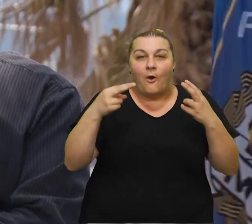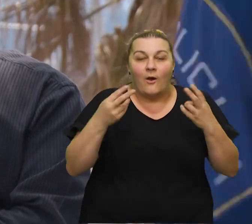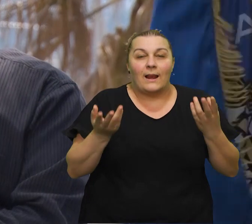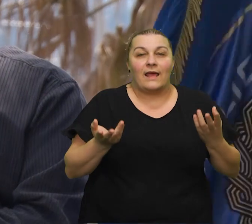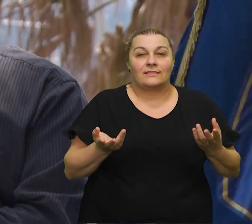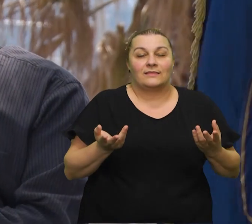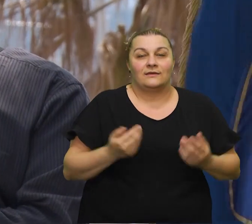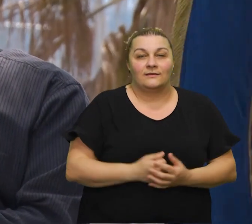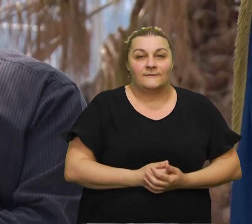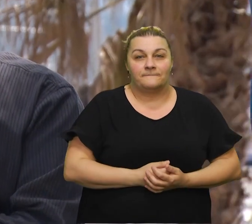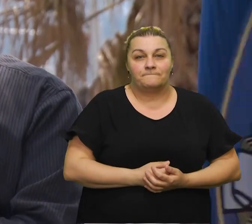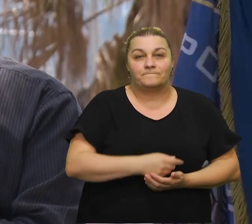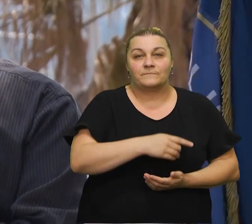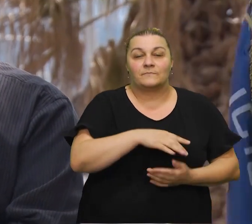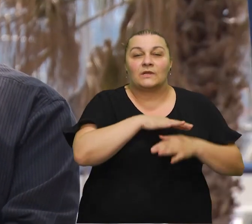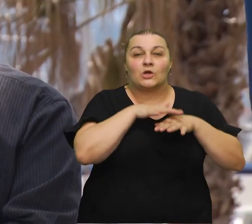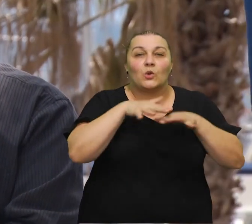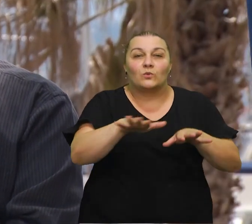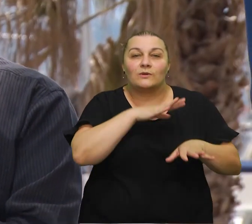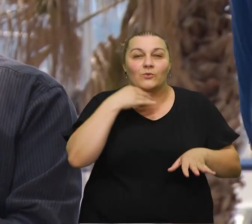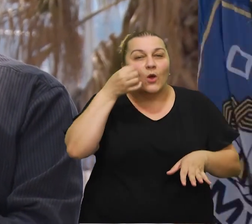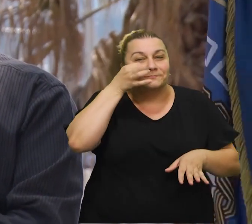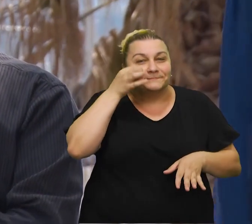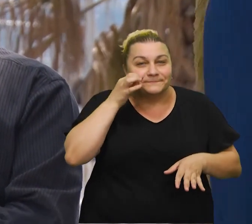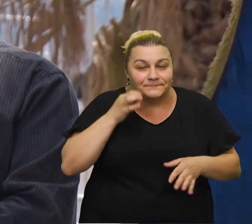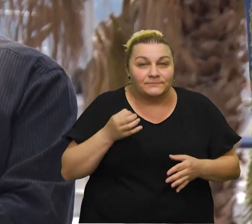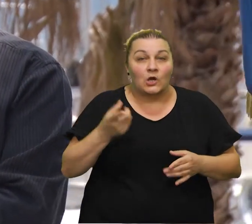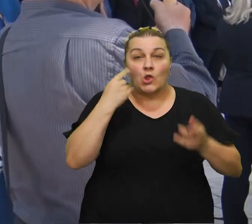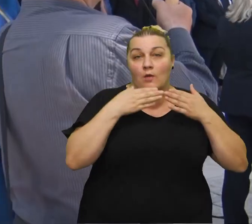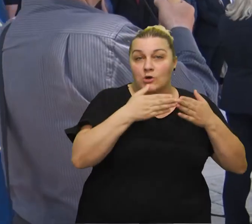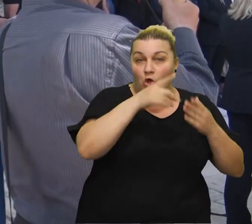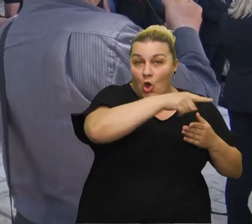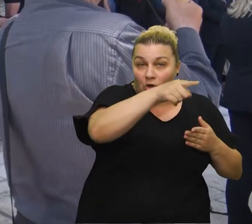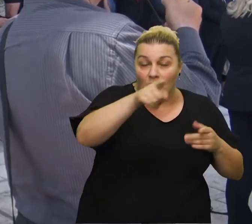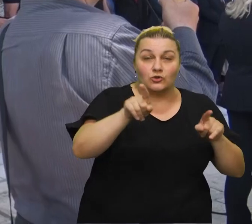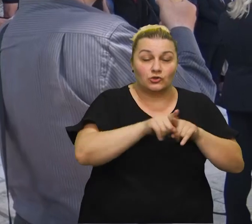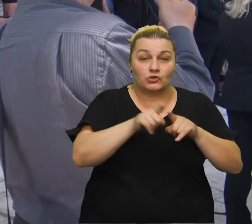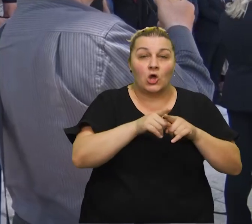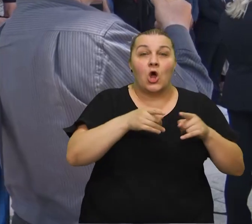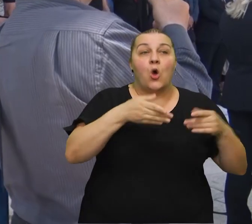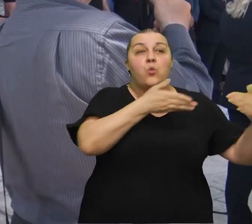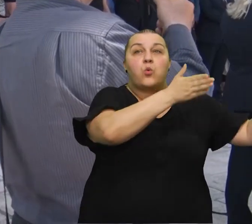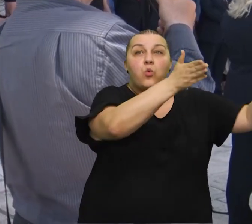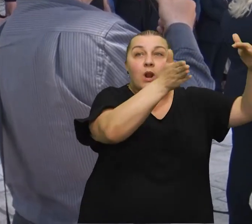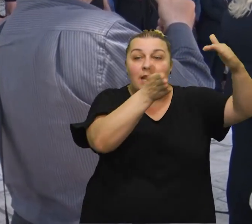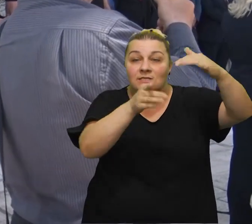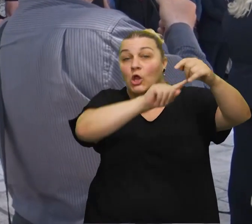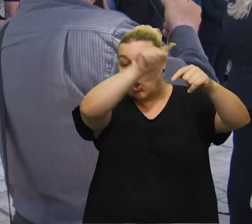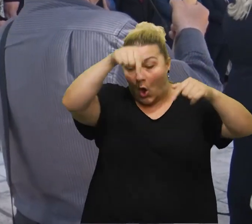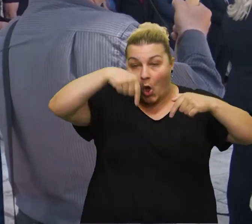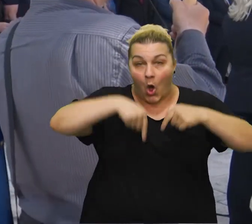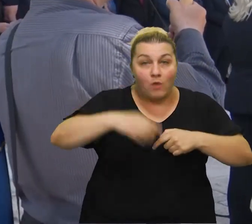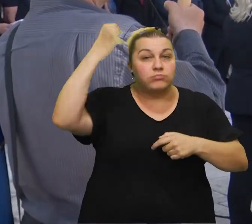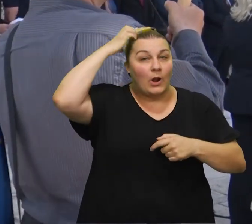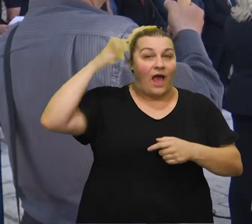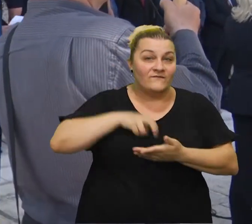ljudi sa suzama u očima, odbrojadlišta Split preko ulica grada Splita do ove ovdje